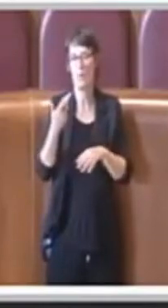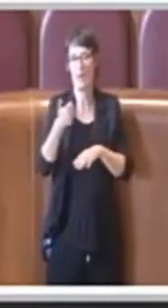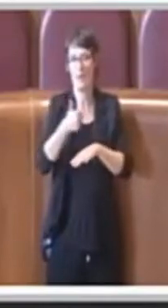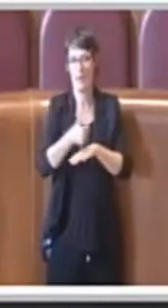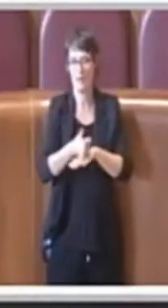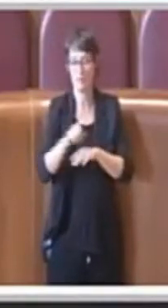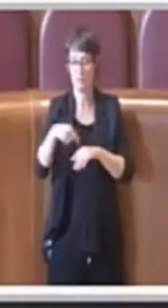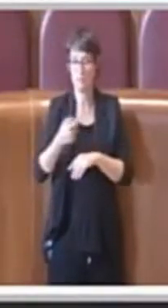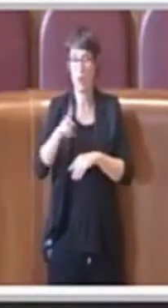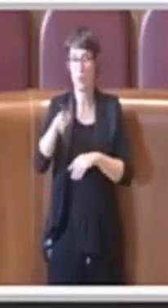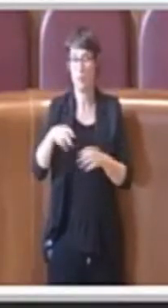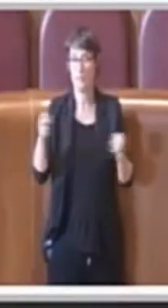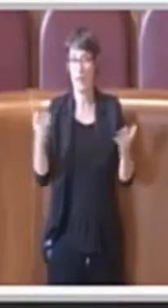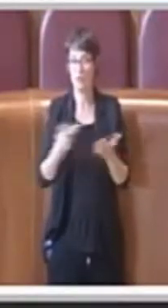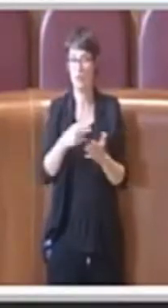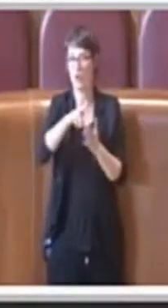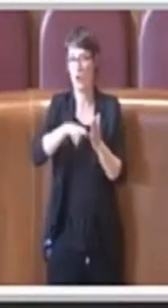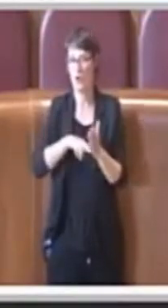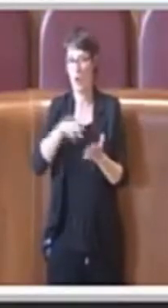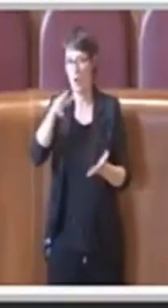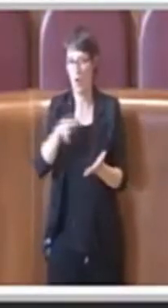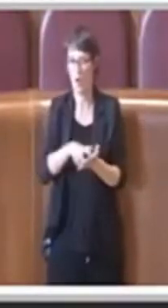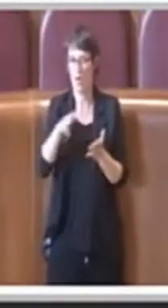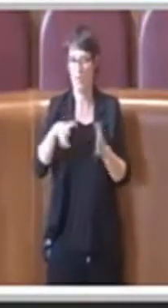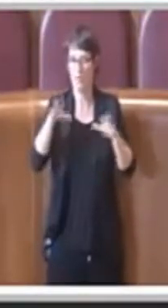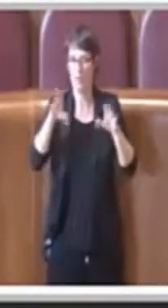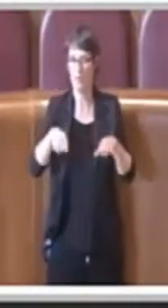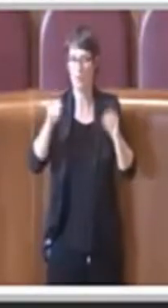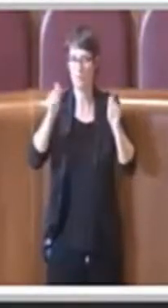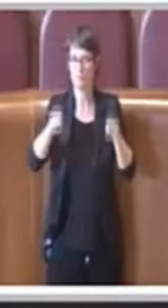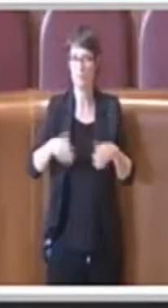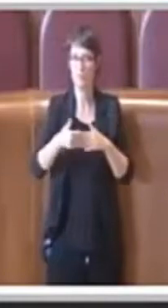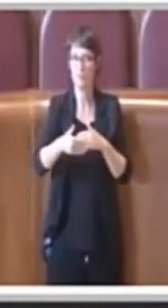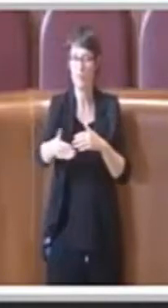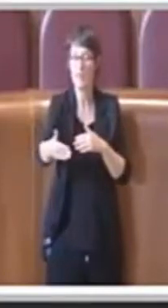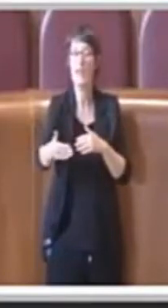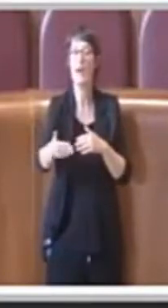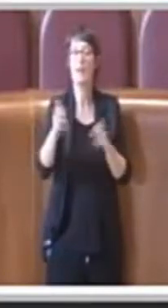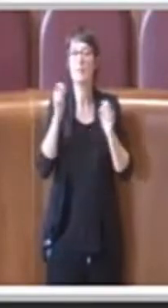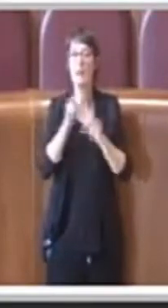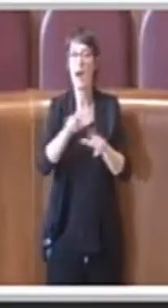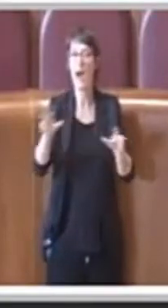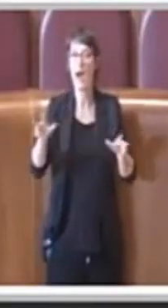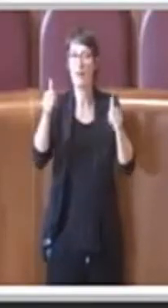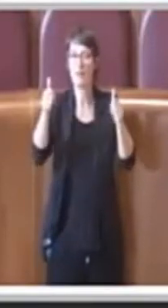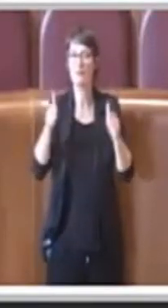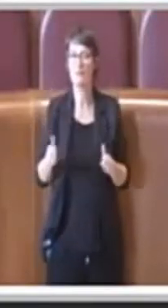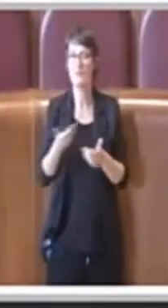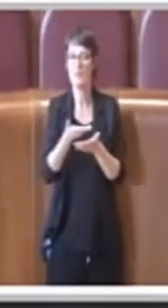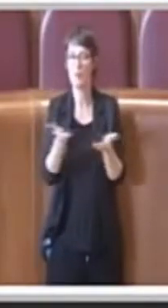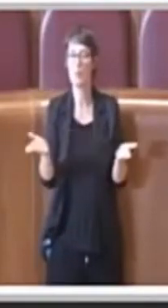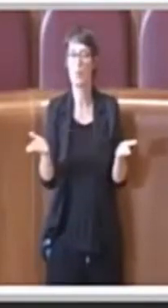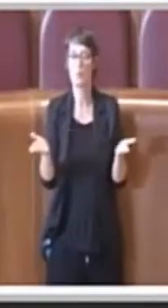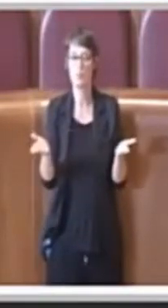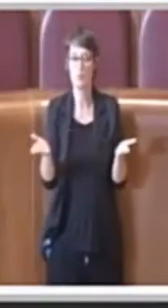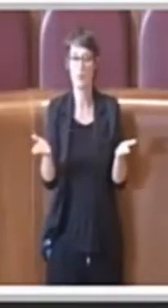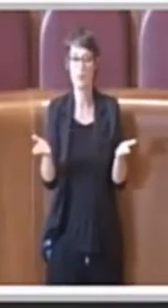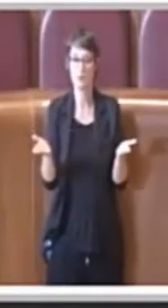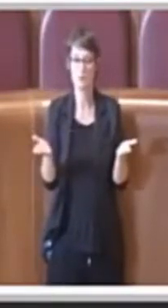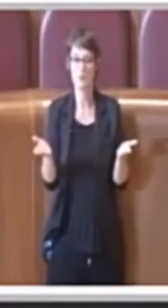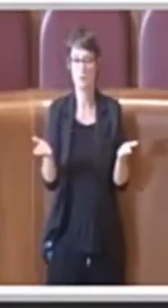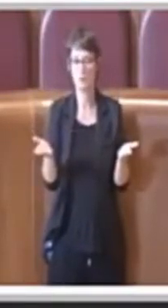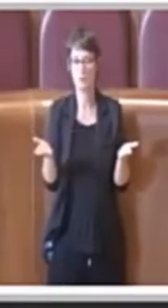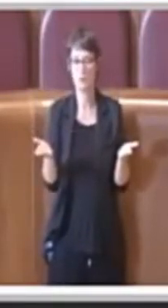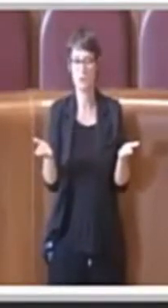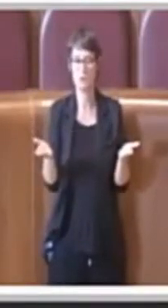2018 entrato in vigore e da quel momento in poi gli avvisi pubblici sono ritornati